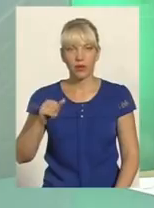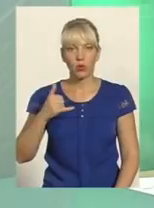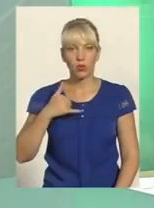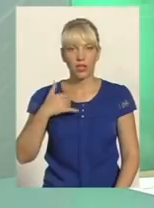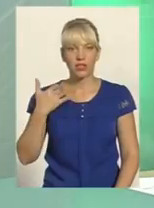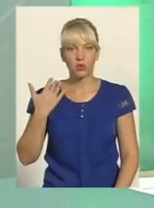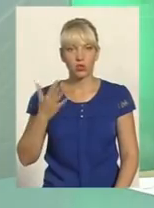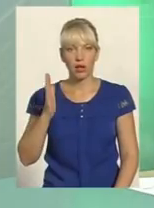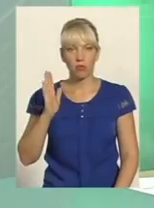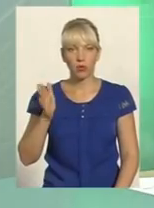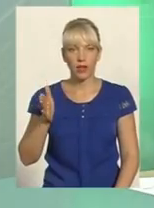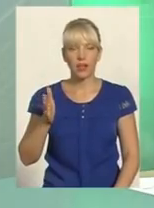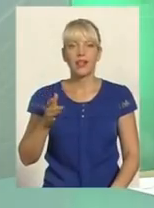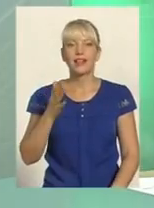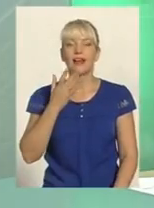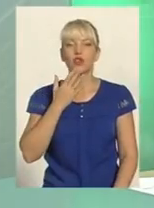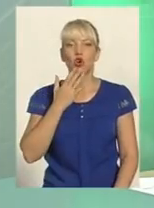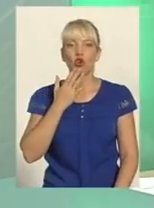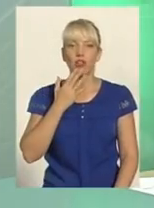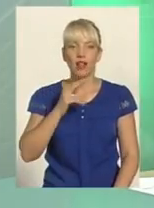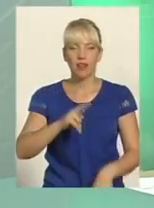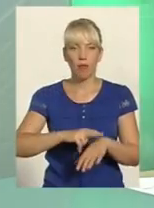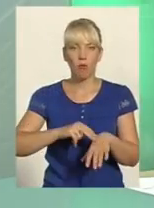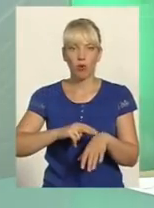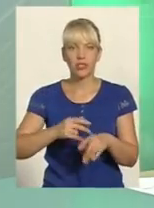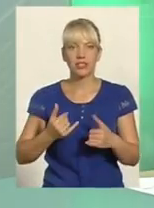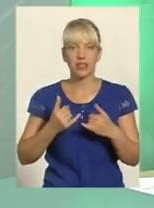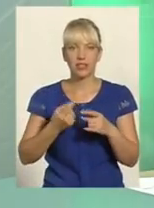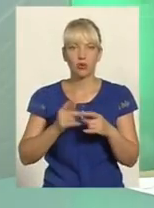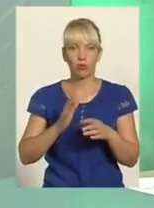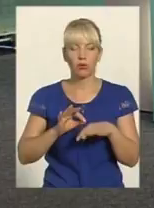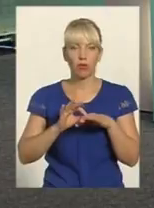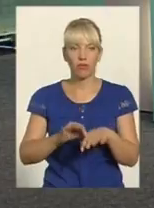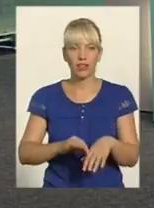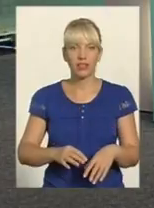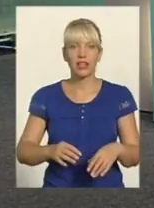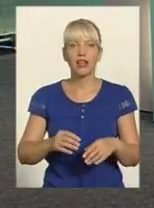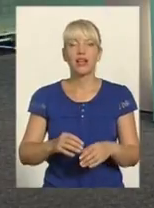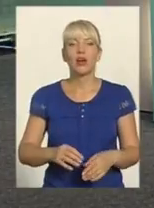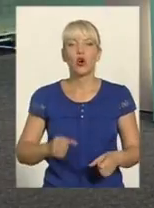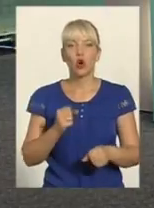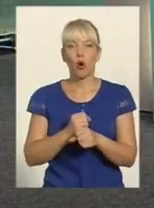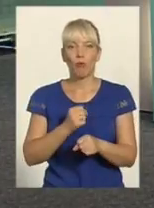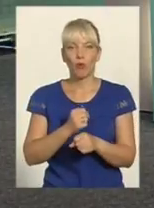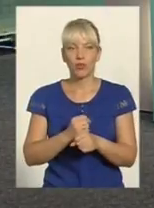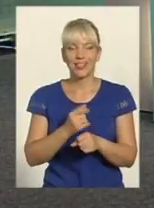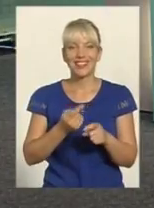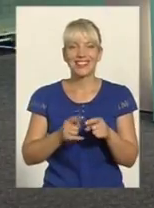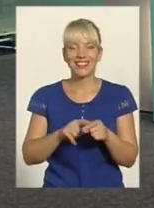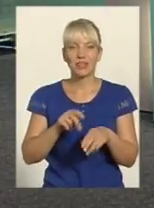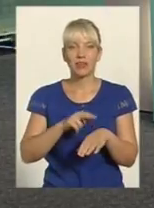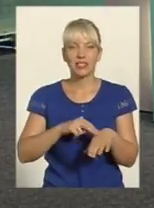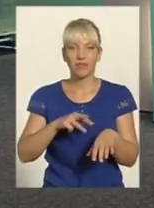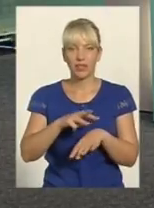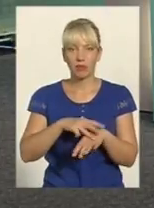нас вже буде національна поліція Але для цього буде проведена відповідна робота І ті працівники